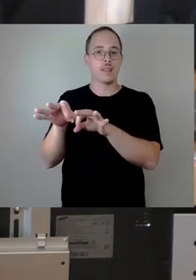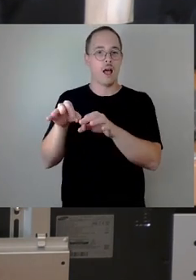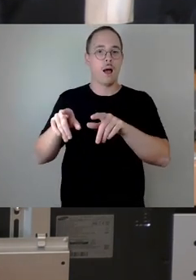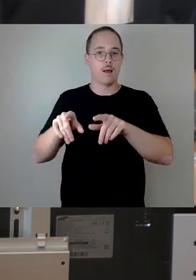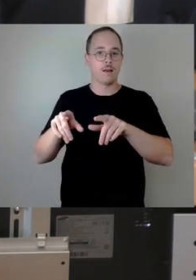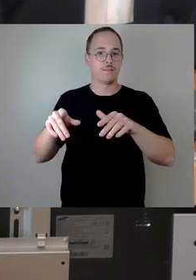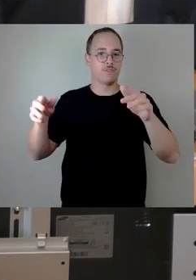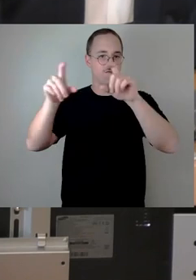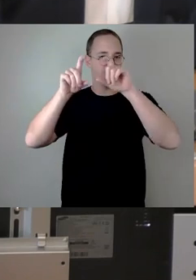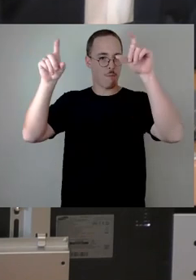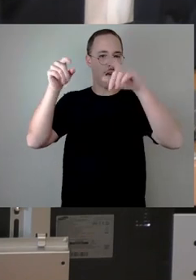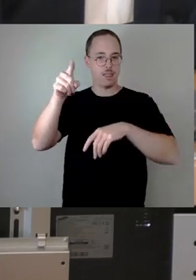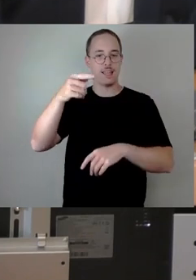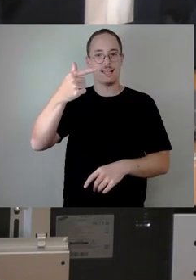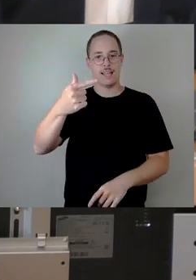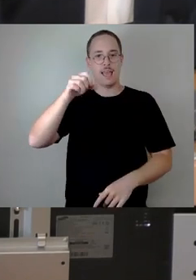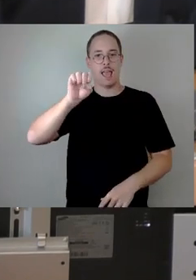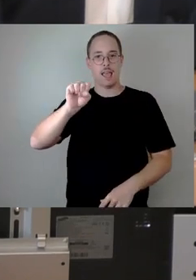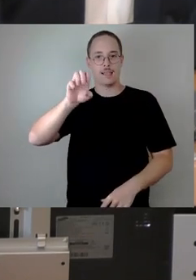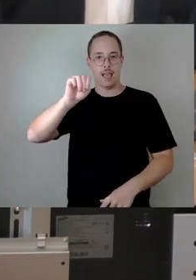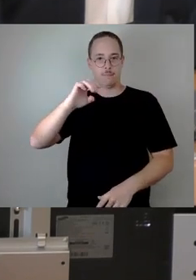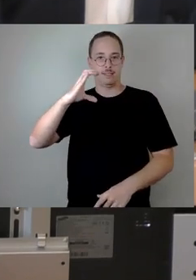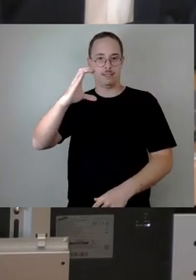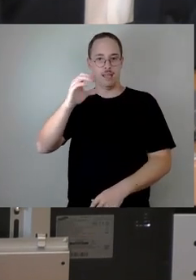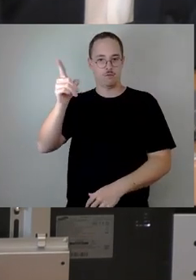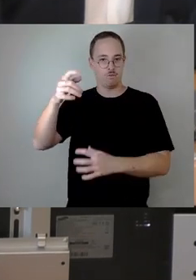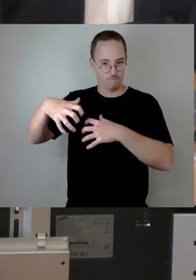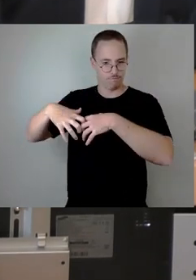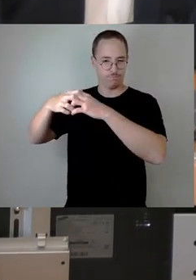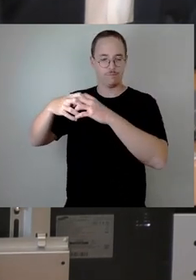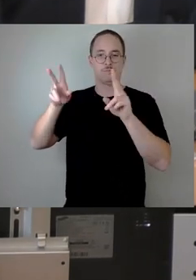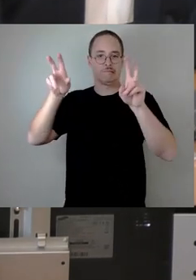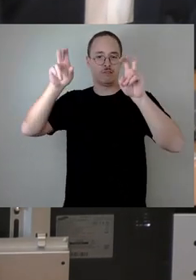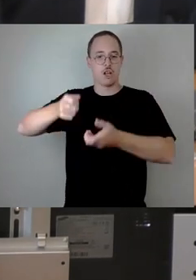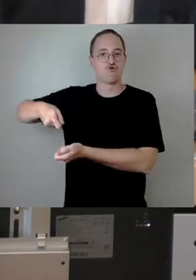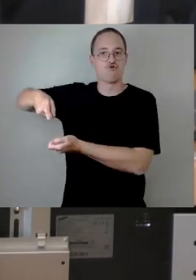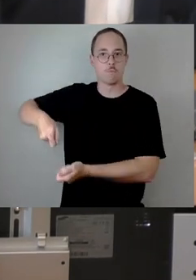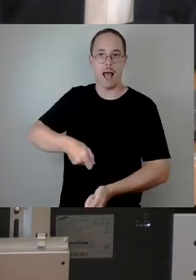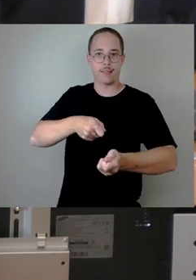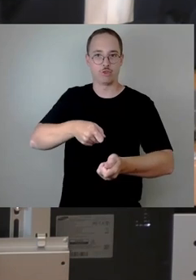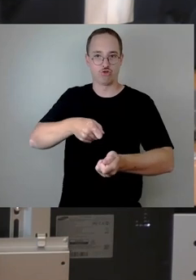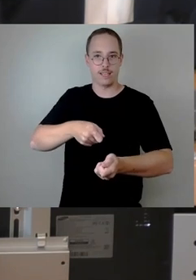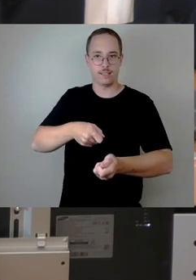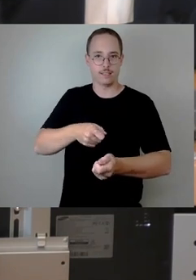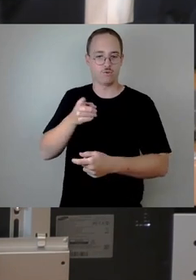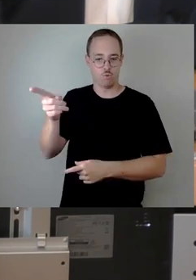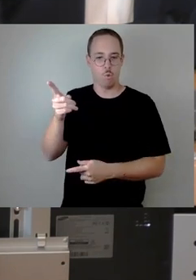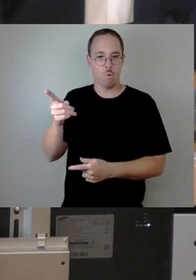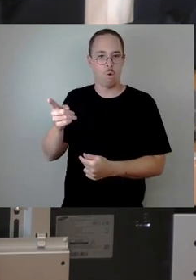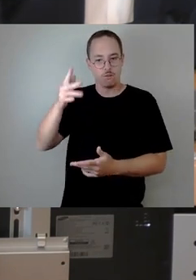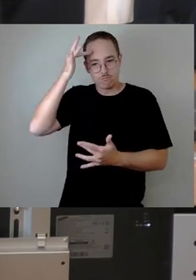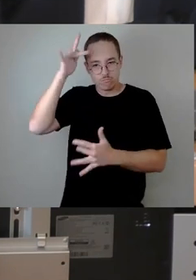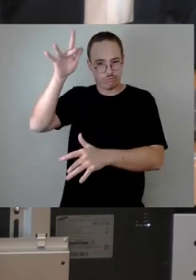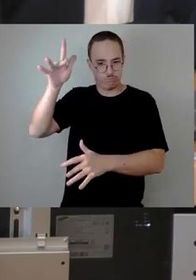taiwanesischen Weltmarktführers ist ein riesiger Erfolg. Aber es ist nur ein Baustein in der sehr